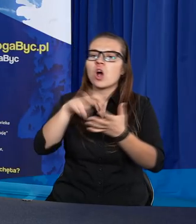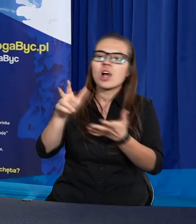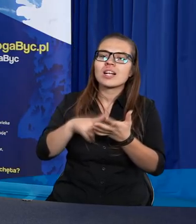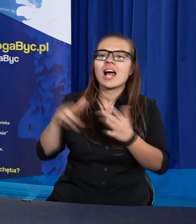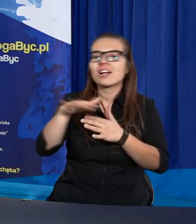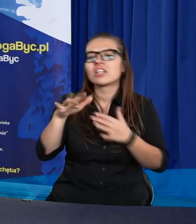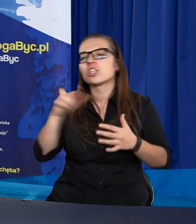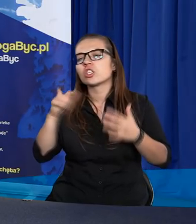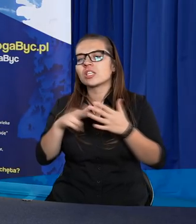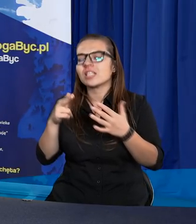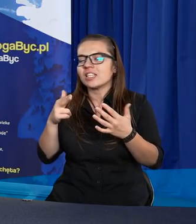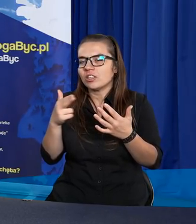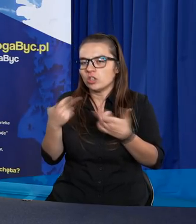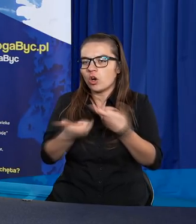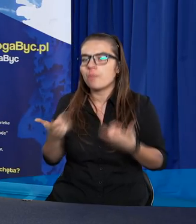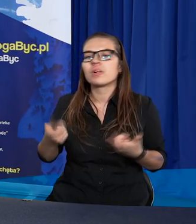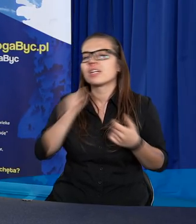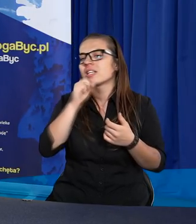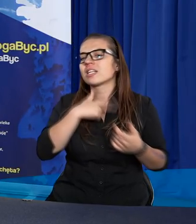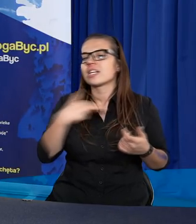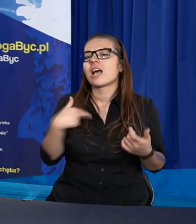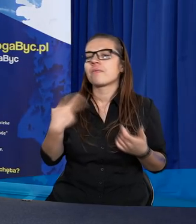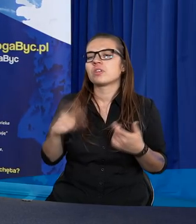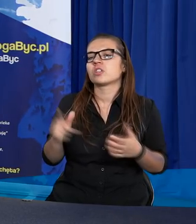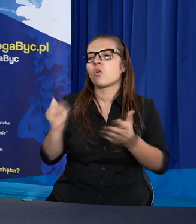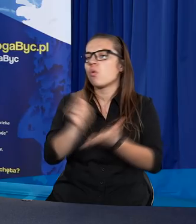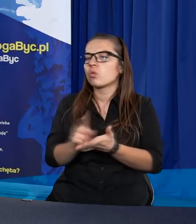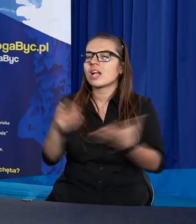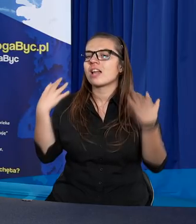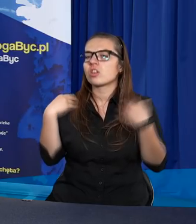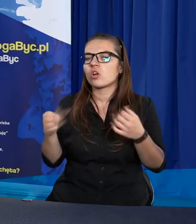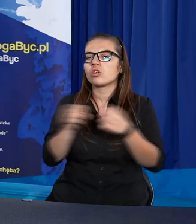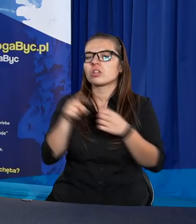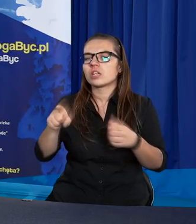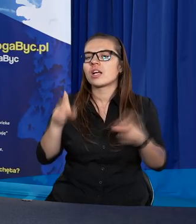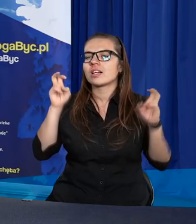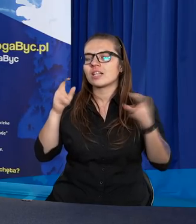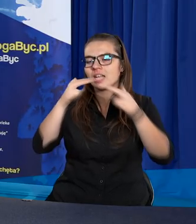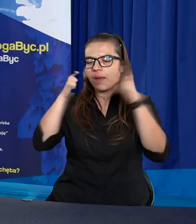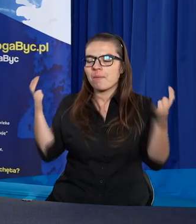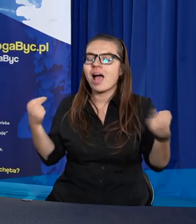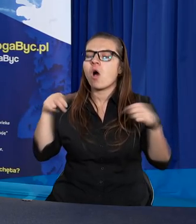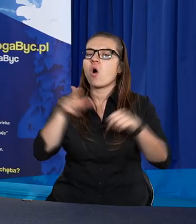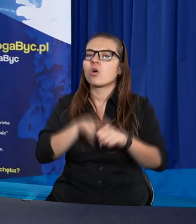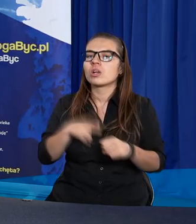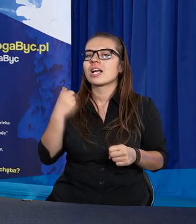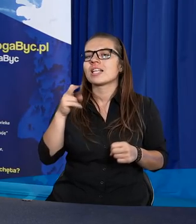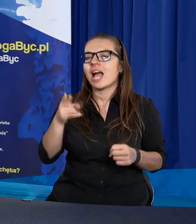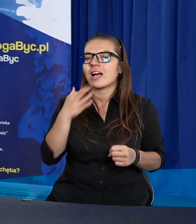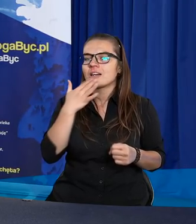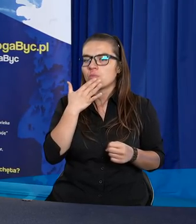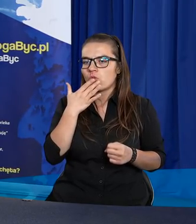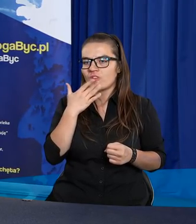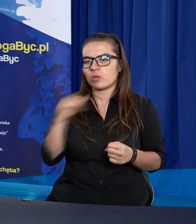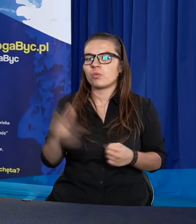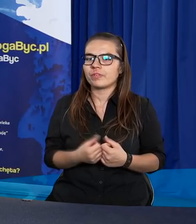rzęsach czy stali na uszach, nigdy nam się nie uda dostać do tego nieba, o którym Darek mówił.